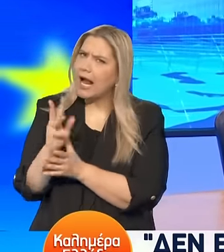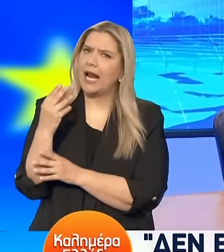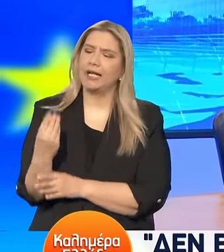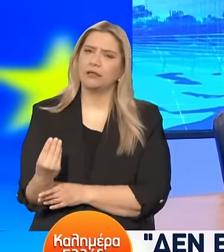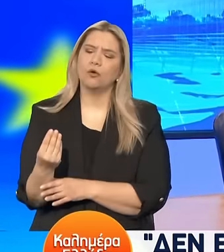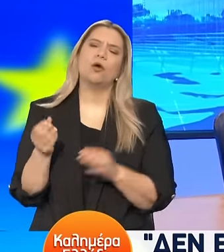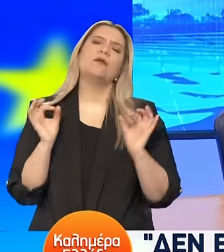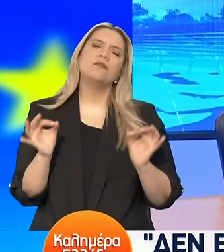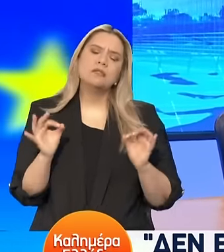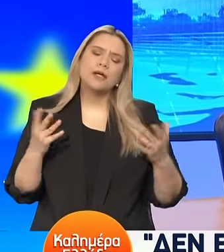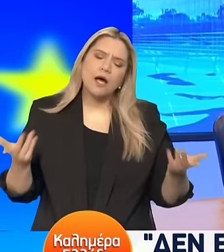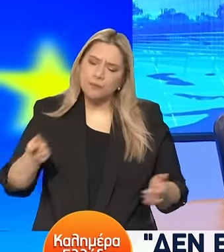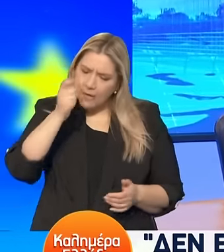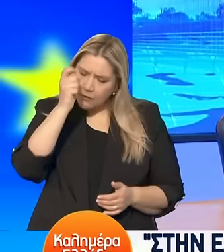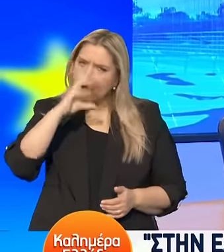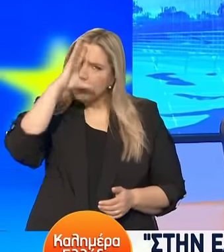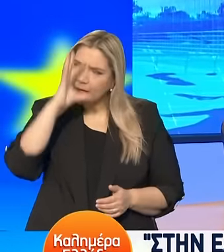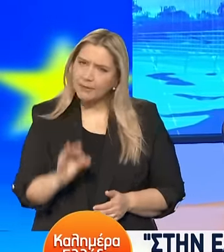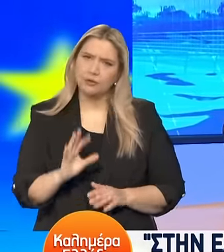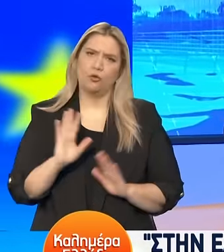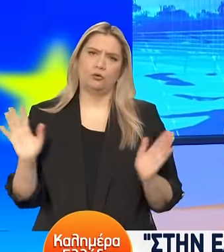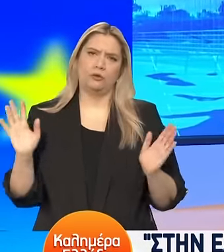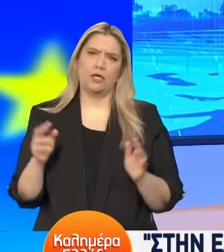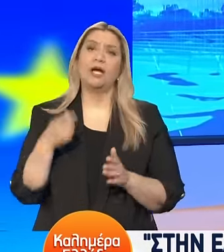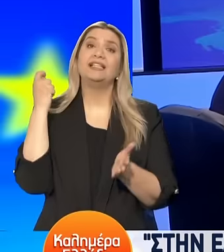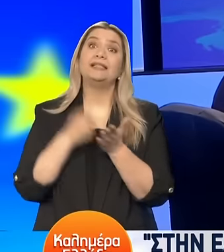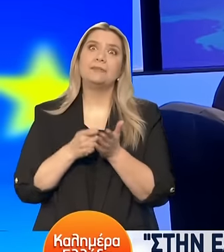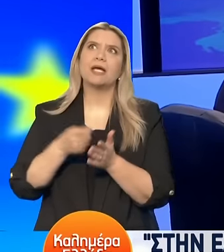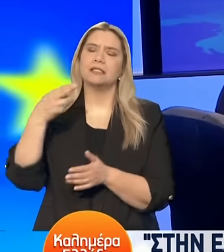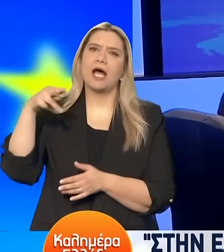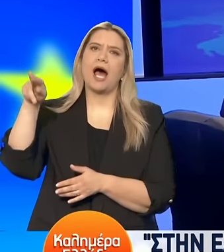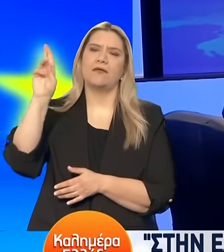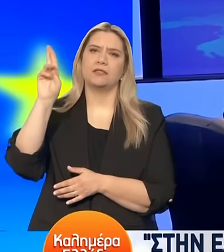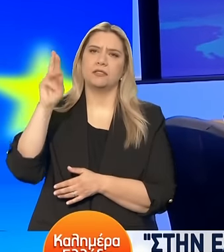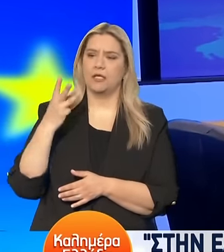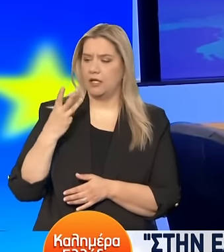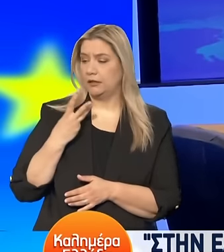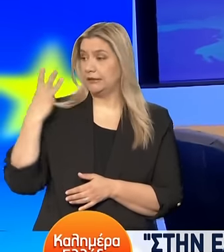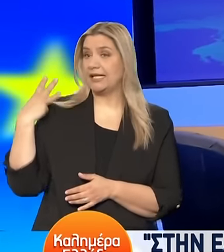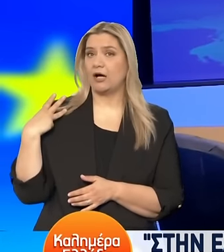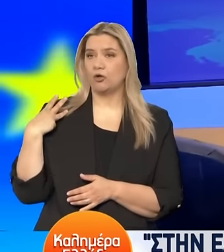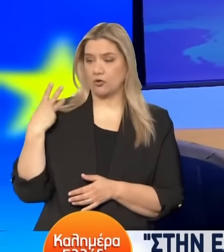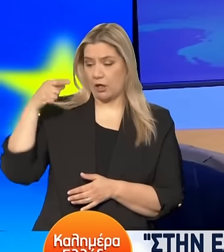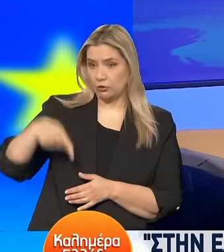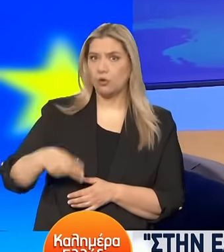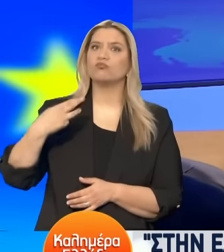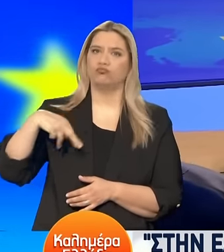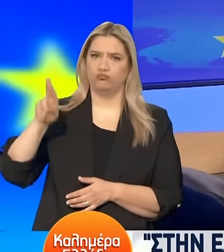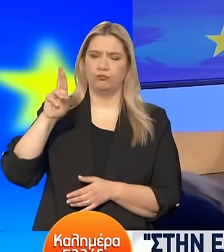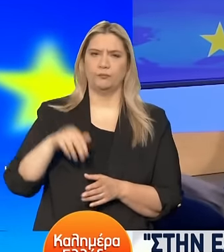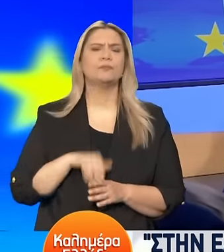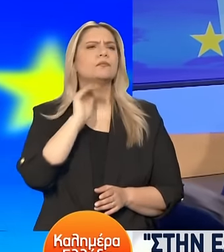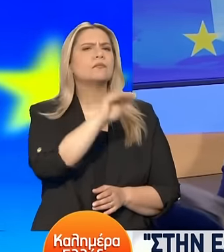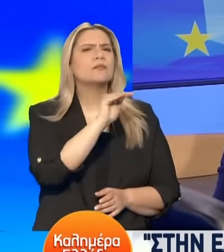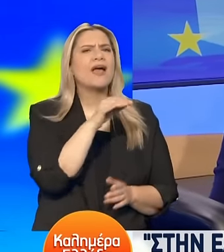ακυρώνει την πραγματικότητα ότι υπάρχει μία αύξηση των τιμών σε σχέση με το που ήμασταν πριν από τρία χρόνια. Η βελτίωση αφορά συγκεκριμένα